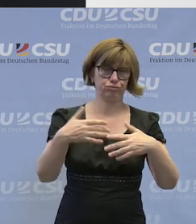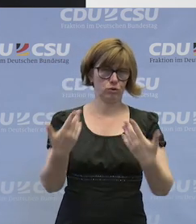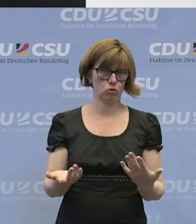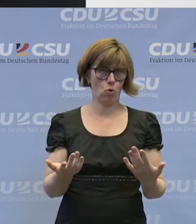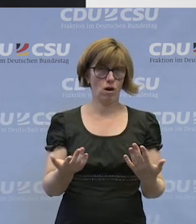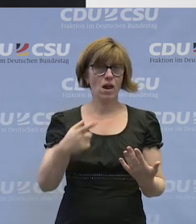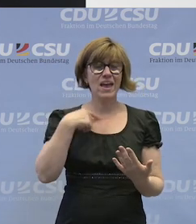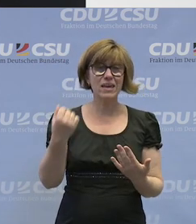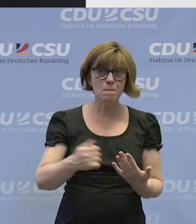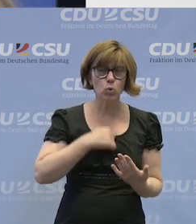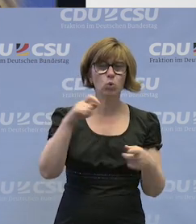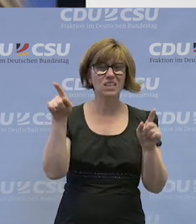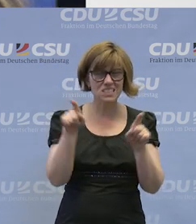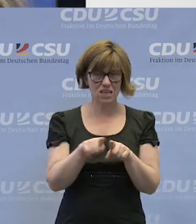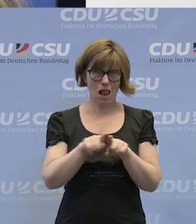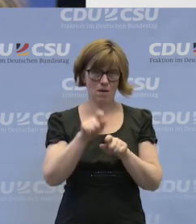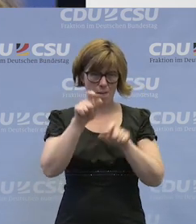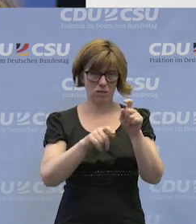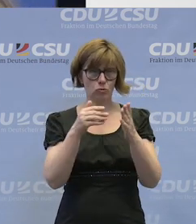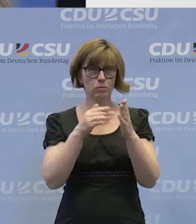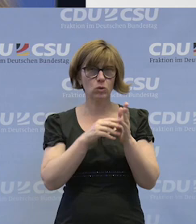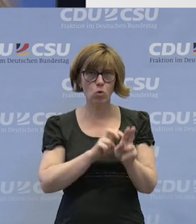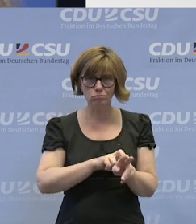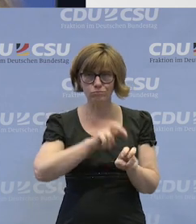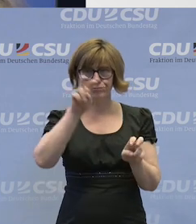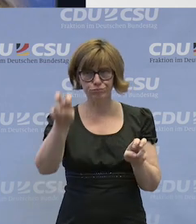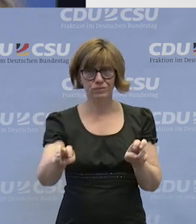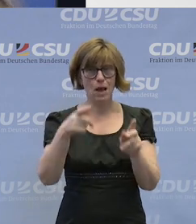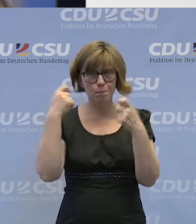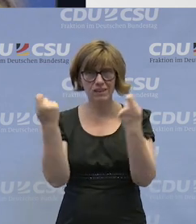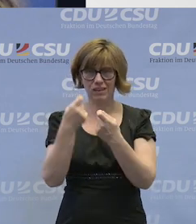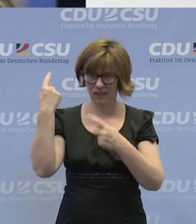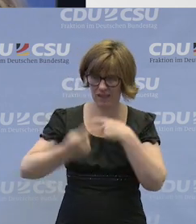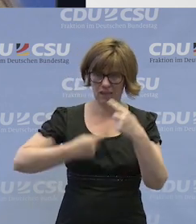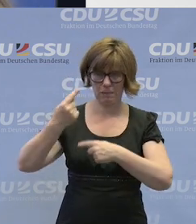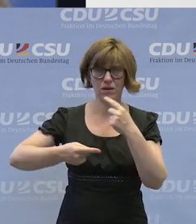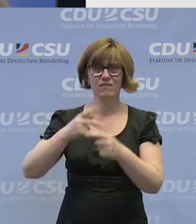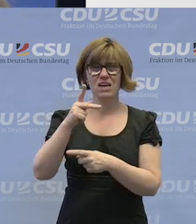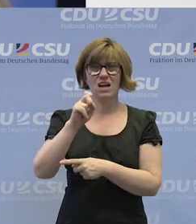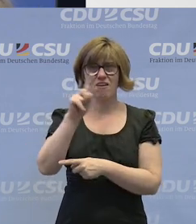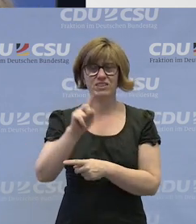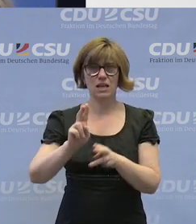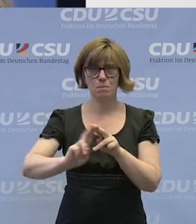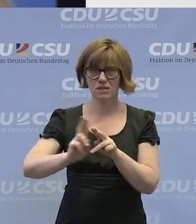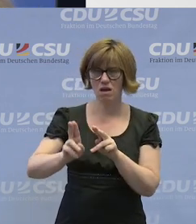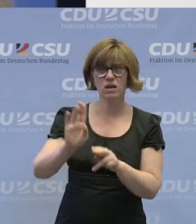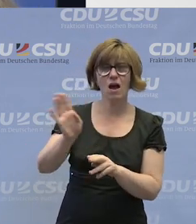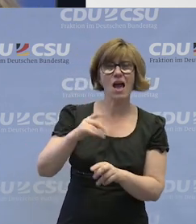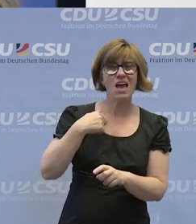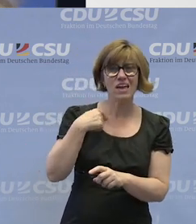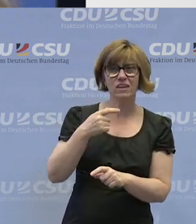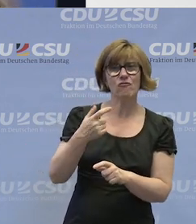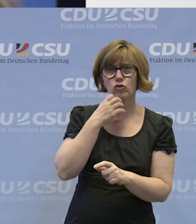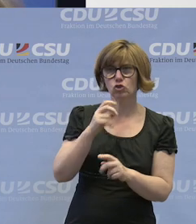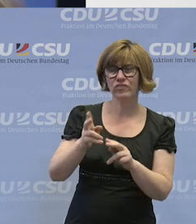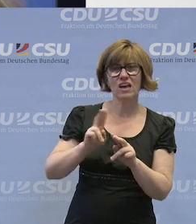daher meine Ermutigung, genau das, natürlich Menschen mit Behinderung rausgehen, reingehen in die Betriebe, zum Kfz-Mechaniker um die Ecke und sagen, hey, ich habe Bock,